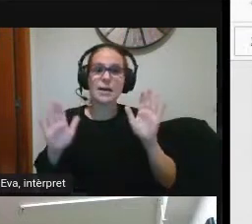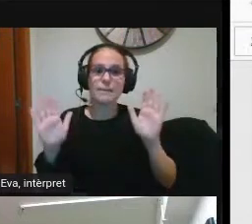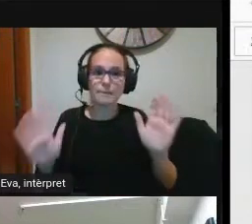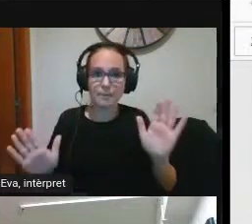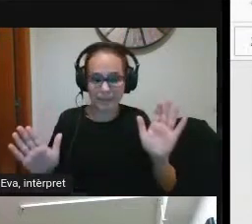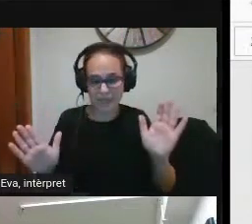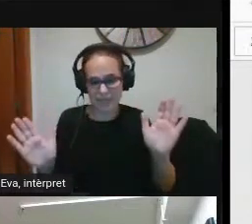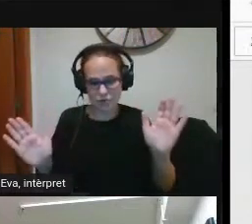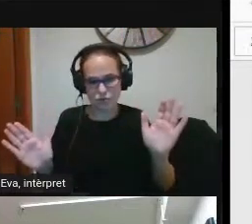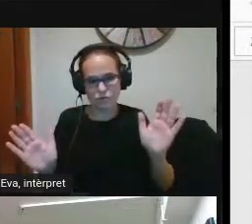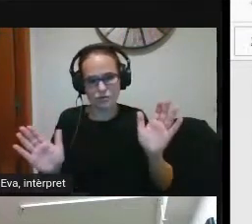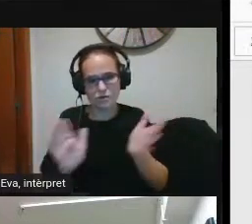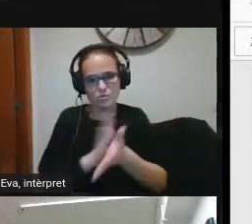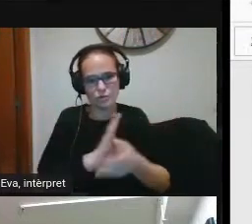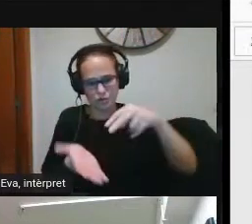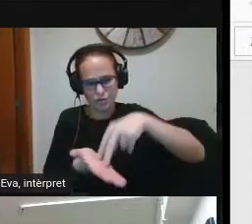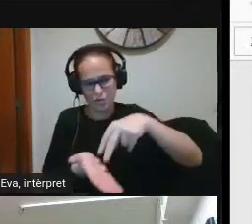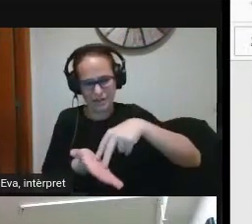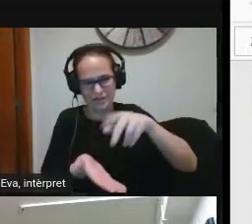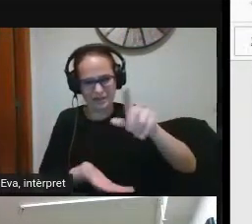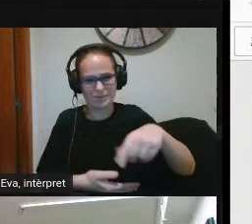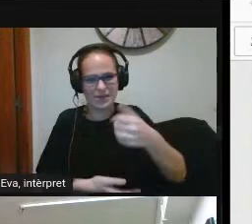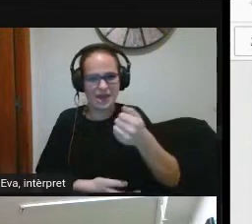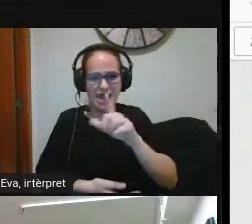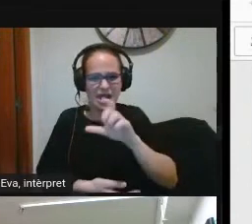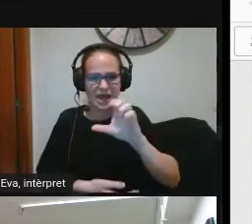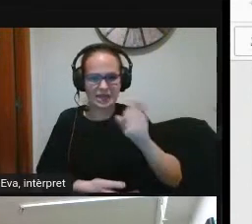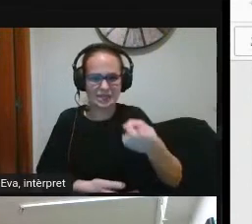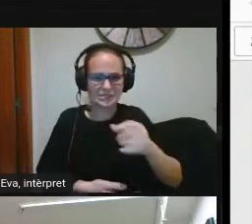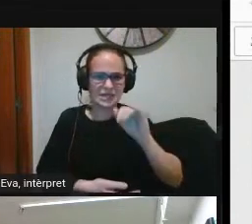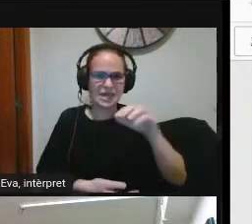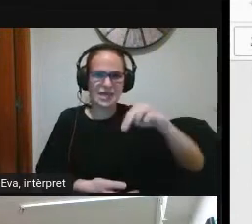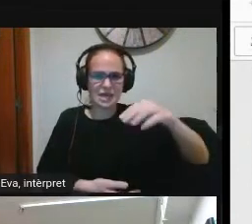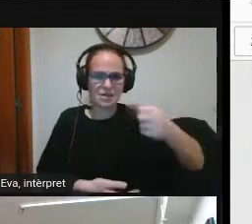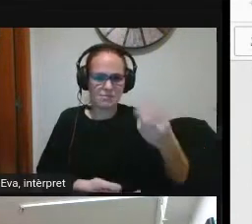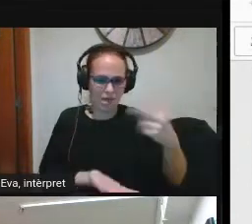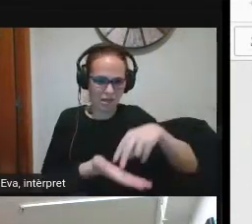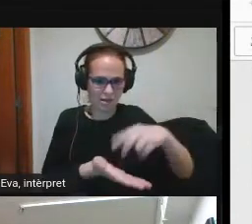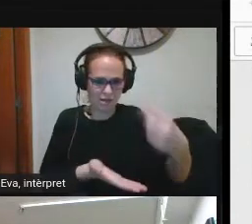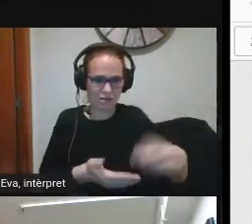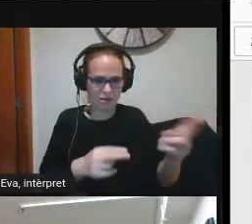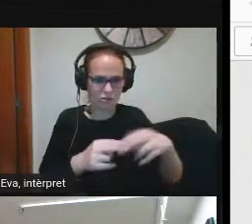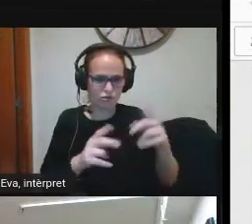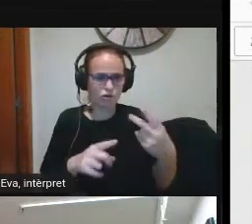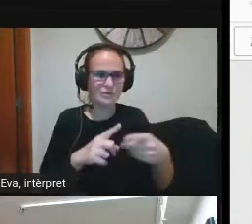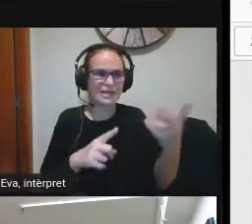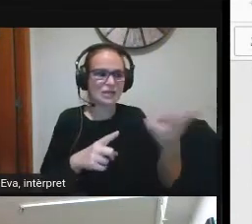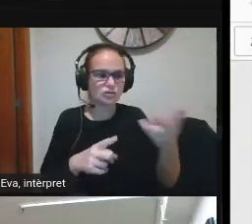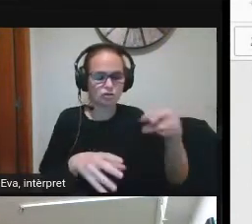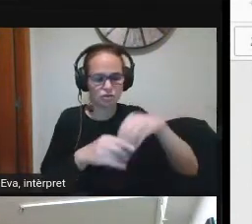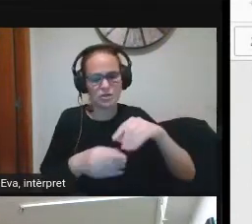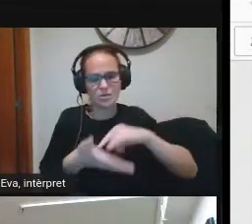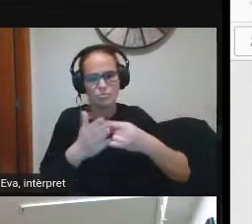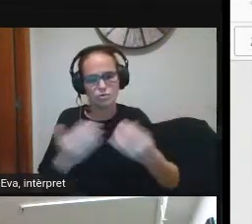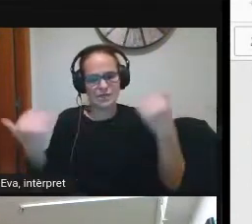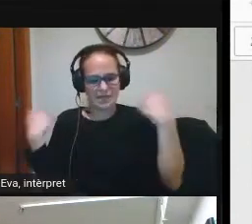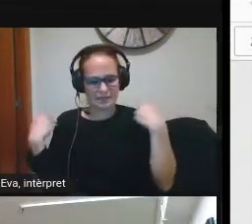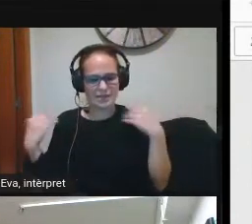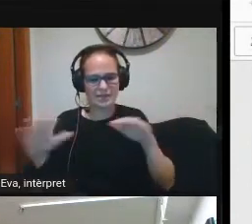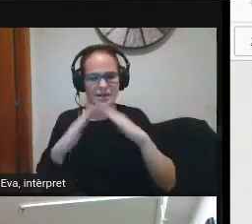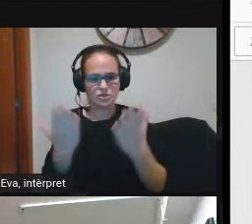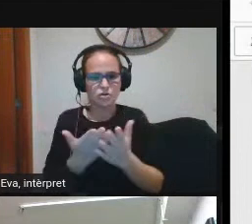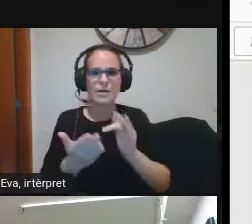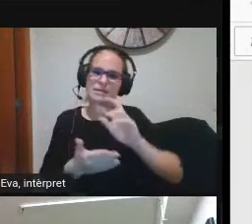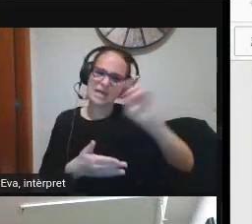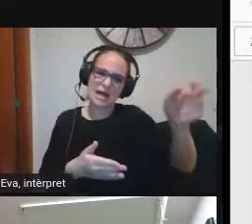això són aquí l'Àlex i l'Imma perquè són dues persones captals amb el projecte de l'escola i al mateix temps hi ha altres persones també